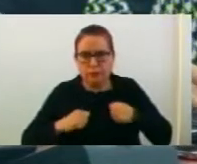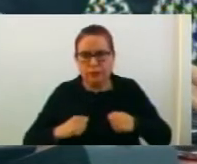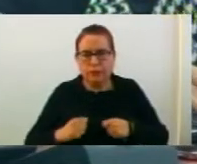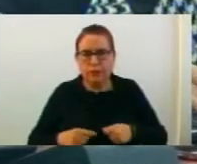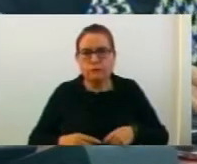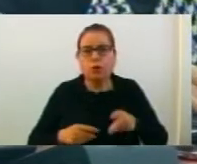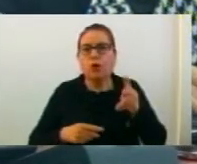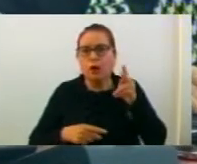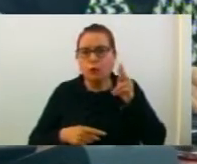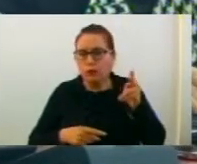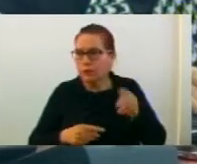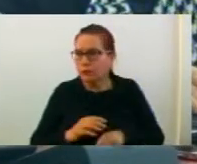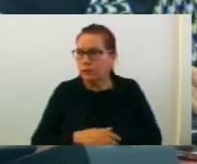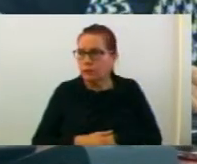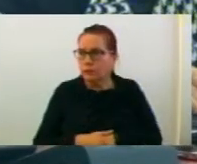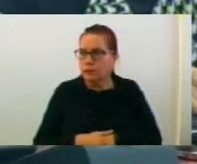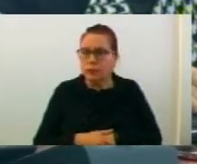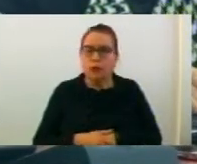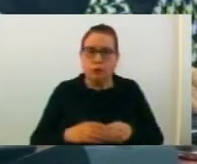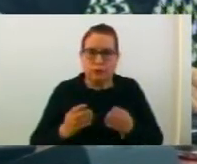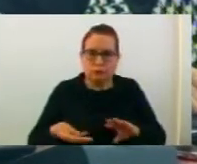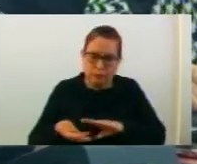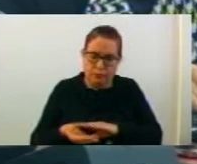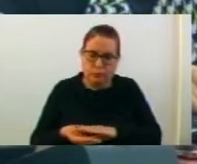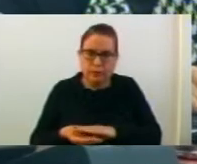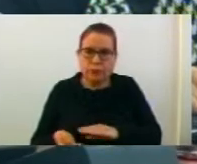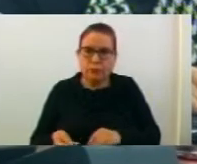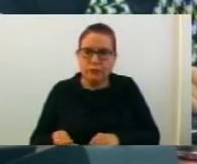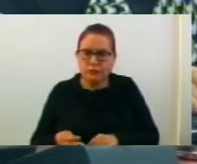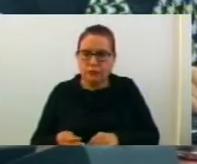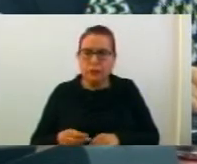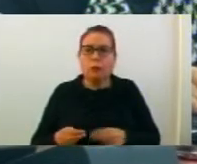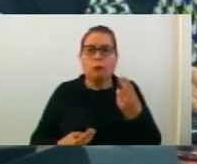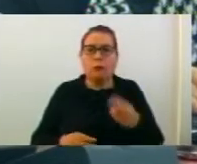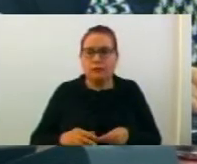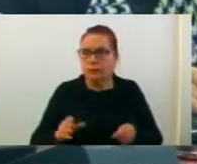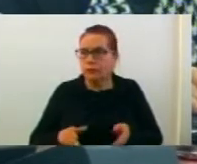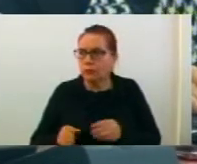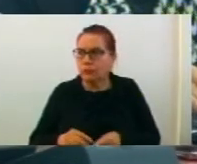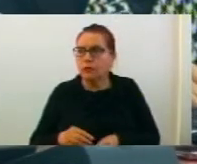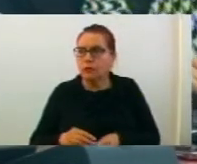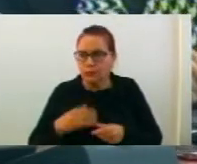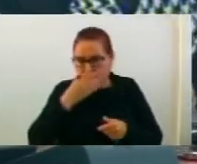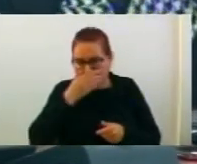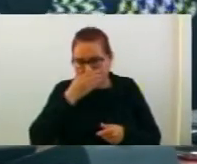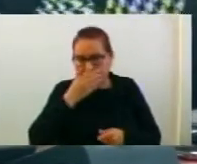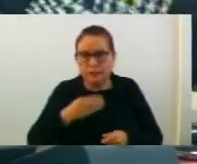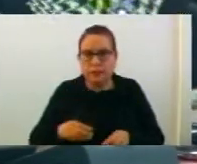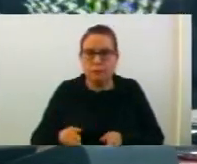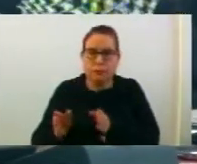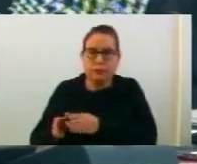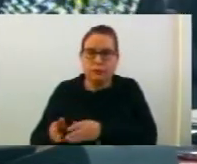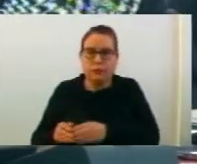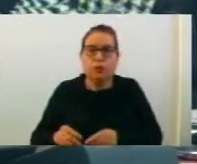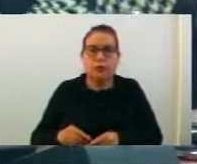Куклиш. Објектите што се издаваат под закуп по пат на